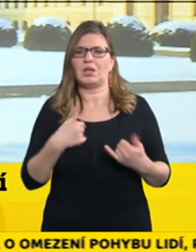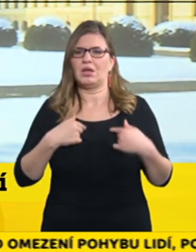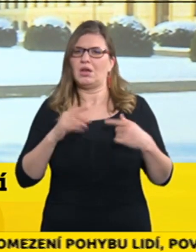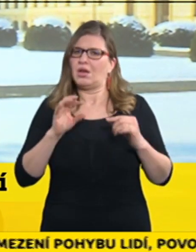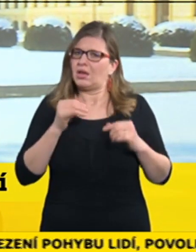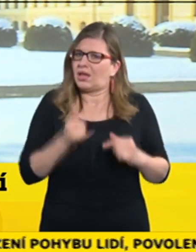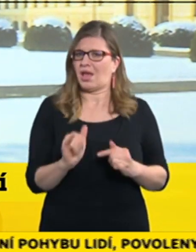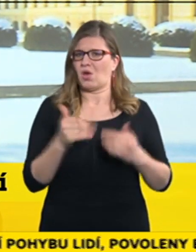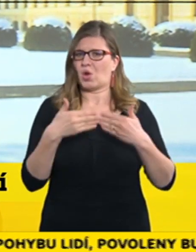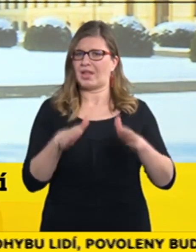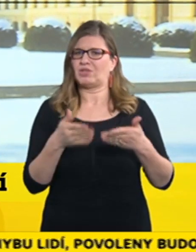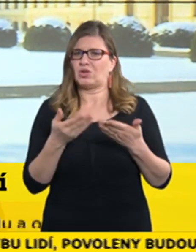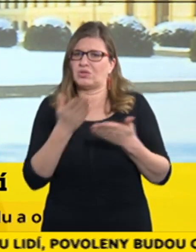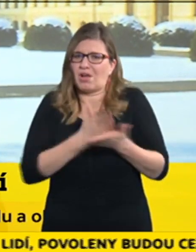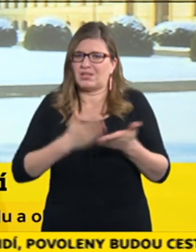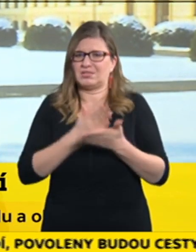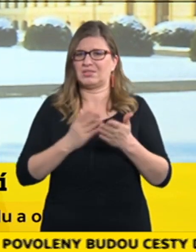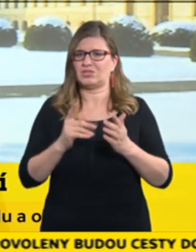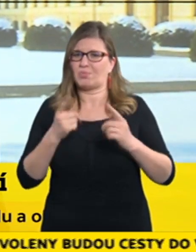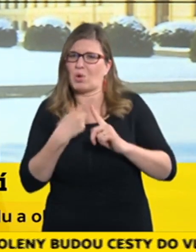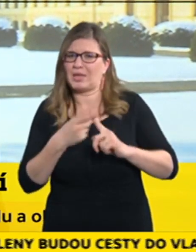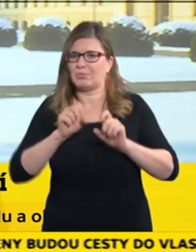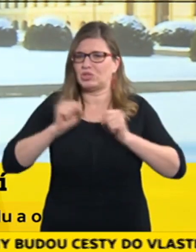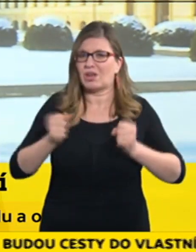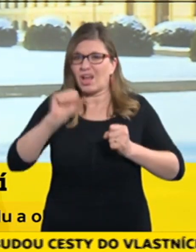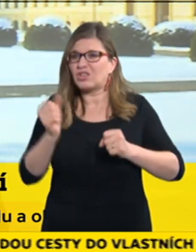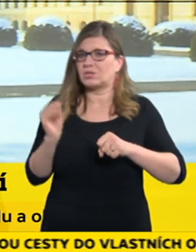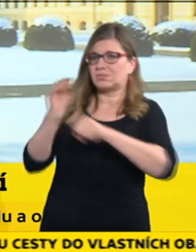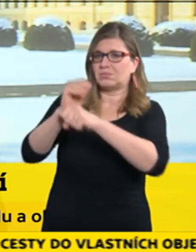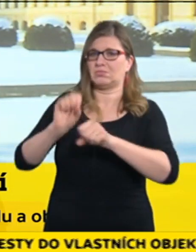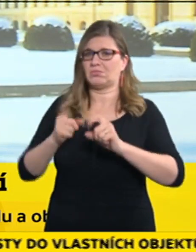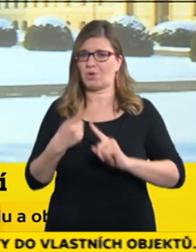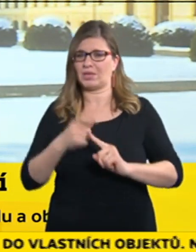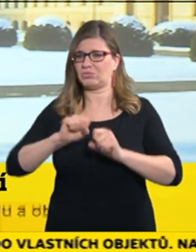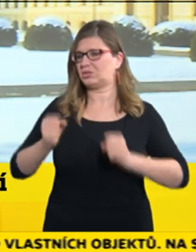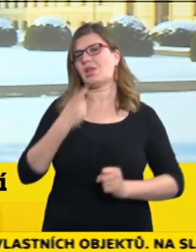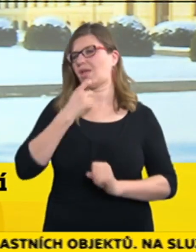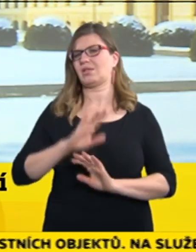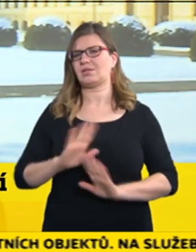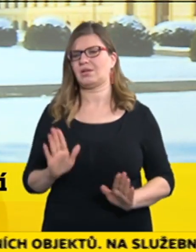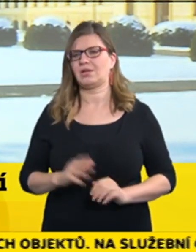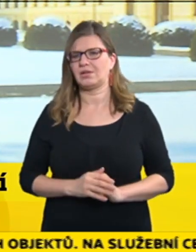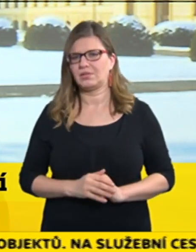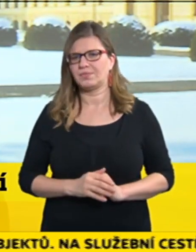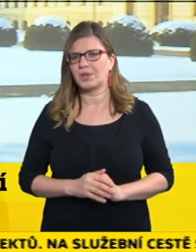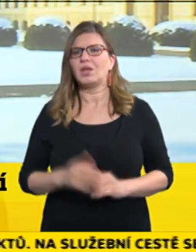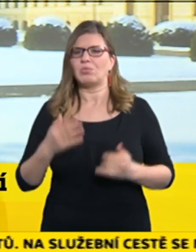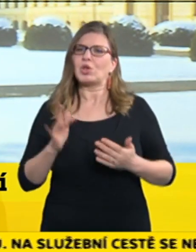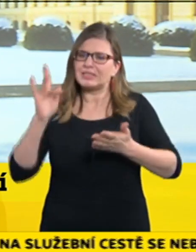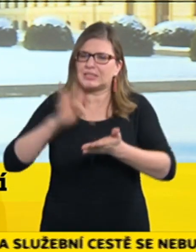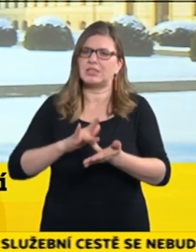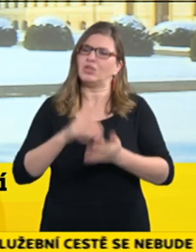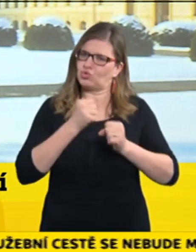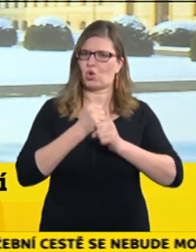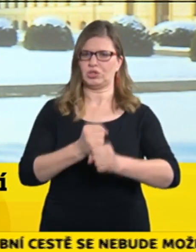se všechna pravidla dodržovala. Takže naše opatření toho ekonomicko-hospodářského charakteru nejsou